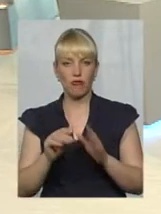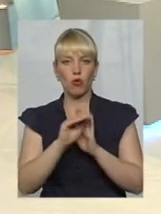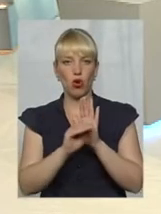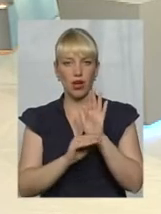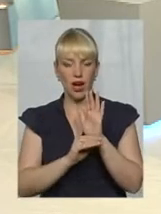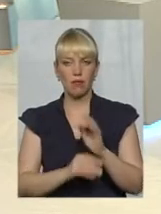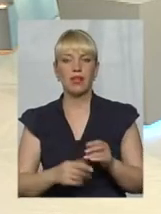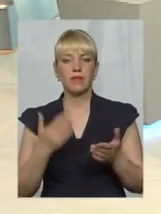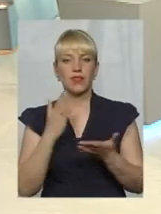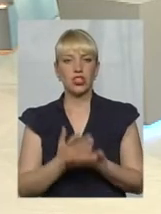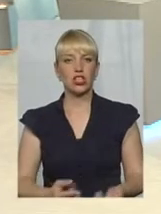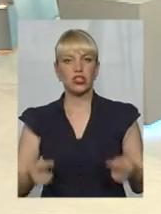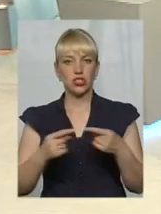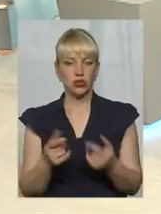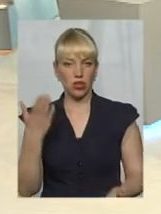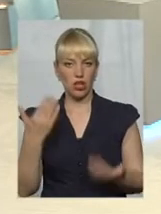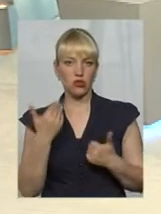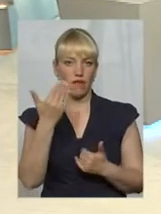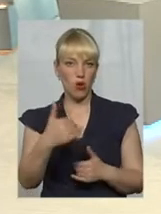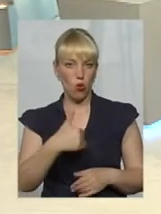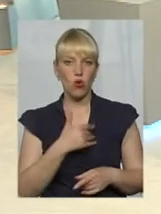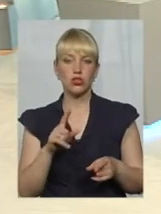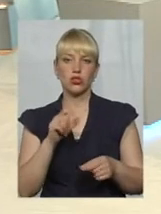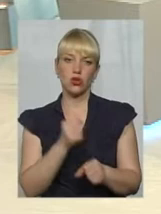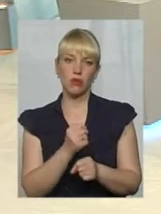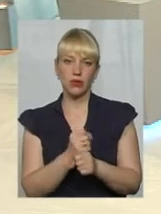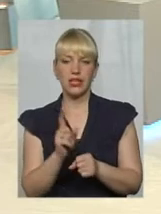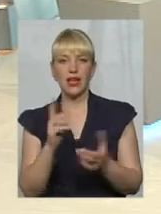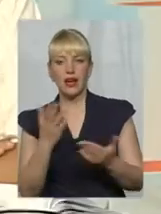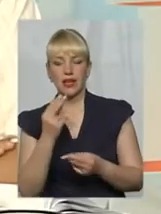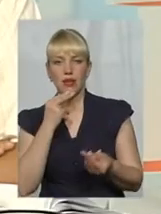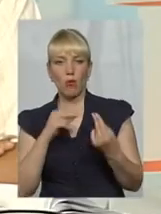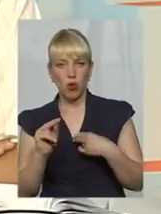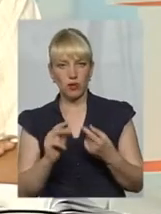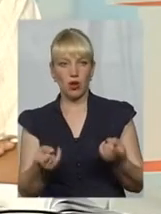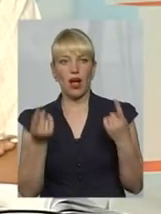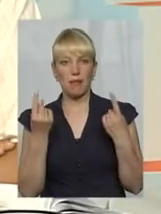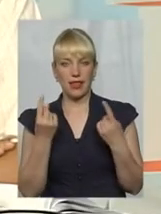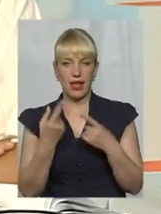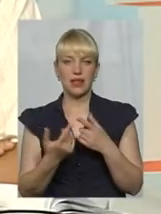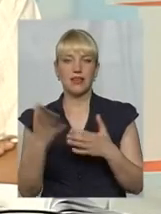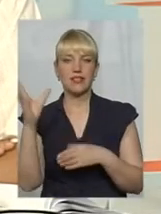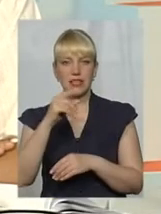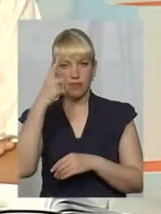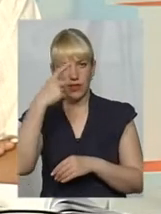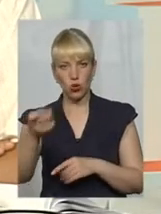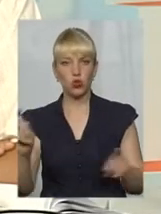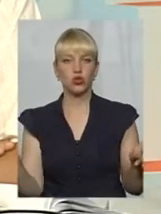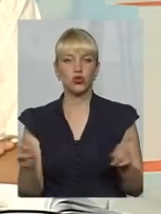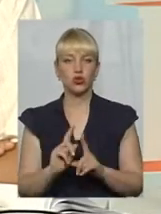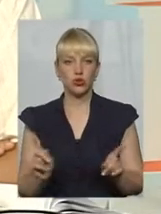чітко, що якщо ви хочете зробити якісь поліпшення капітальні, а ще раз наголошую всім мешканцям, що